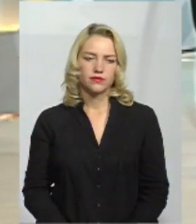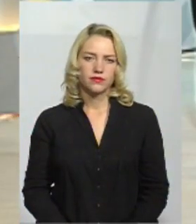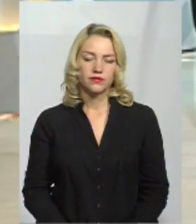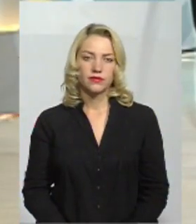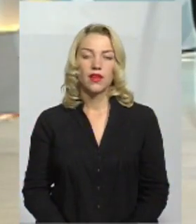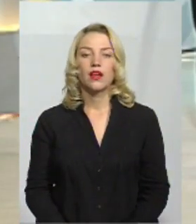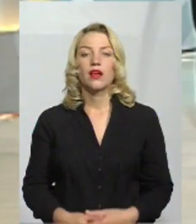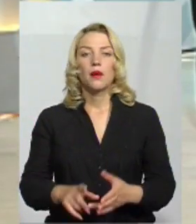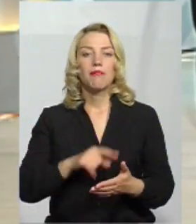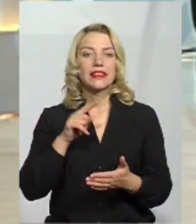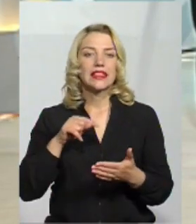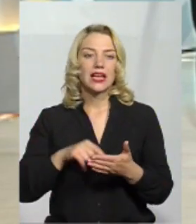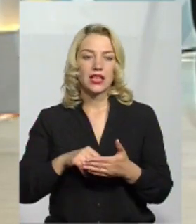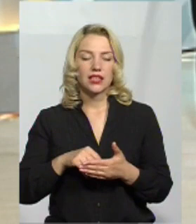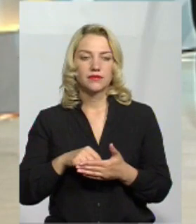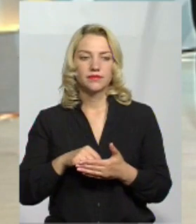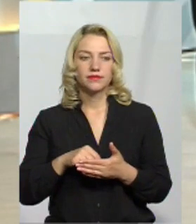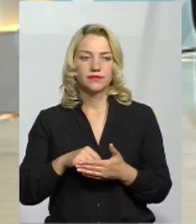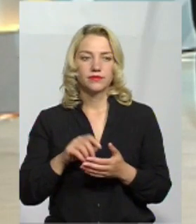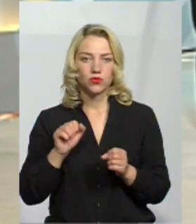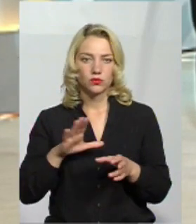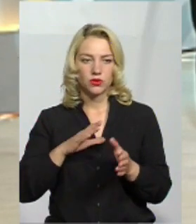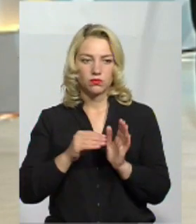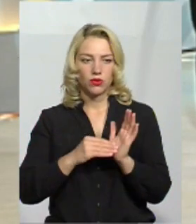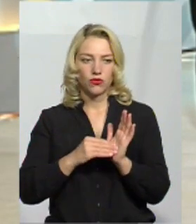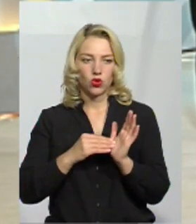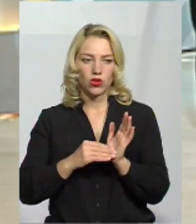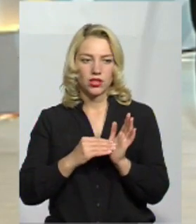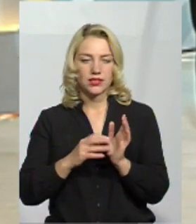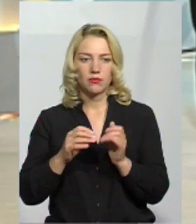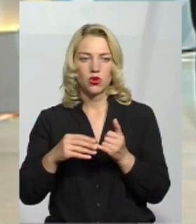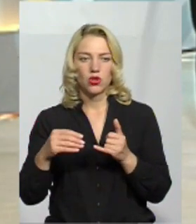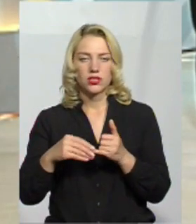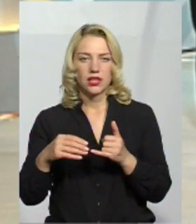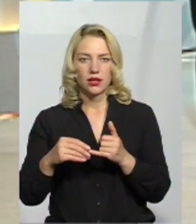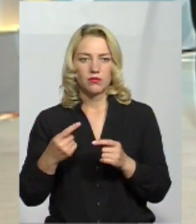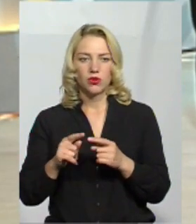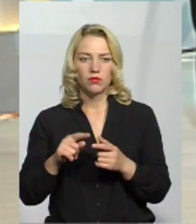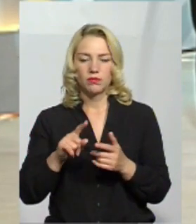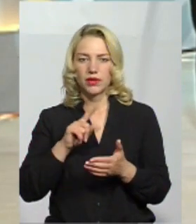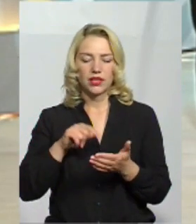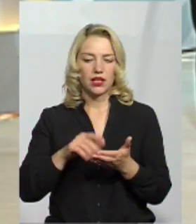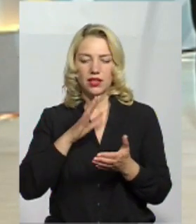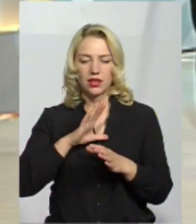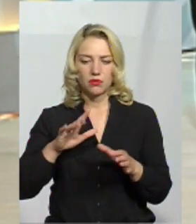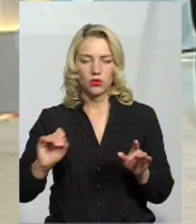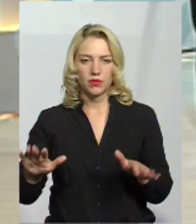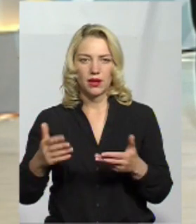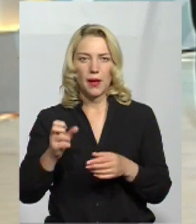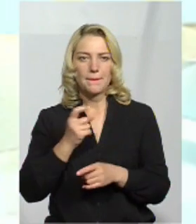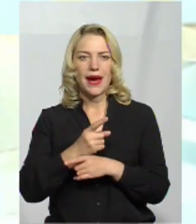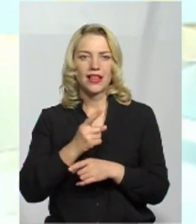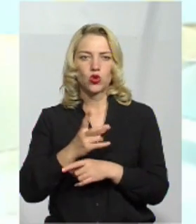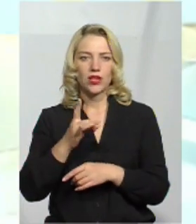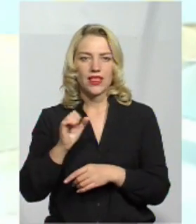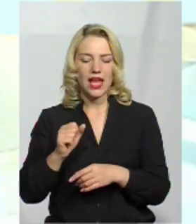Знову ж таки, питання, яке, можливо, повторяється. Але про землю питання ми ще не порушували стосовно мораторію на землю.